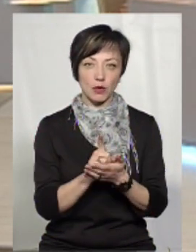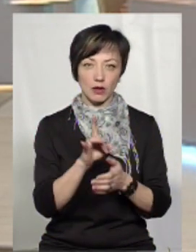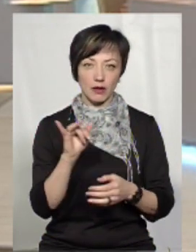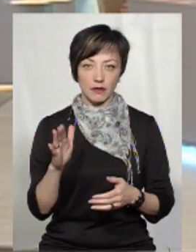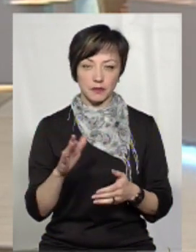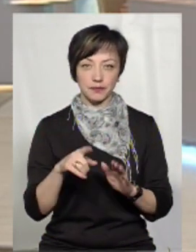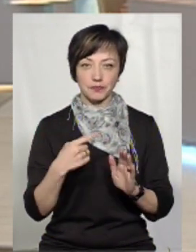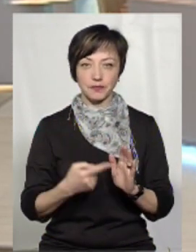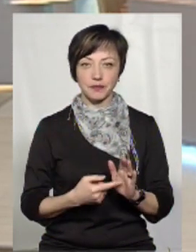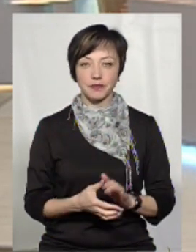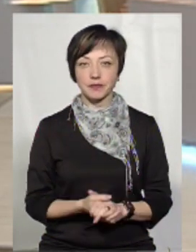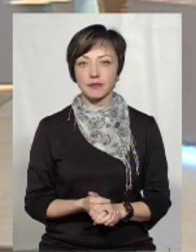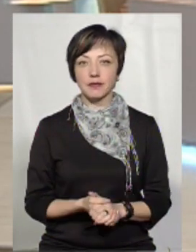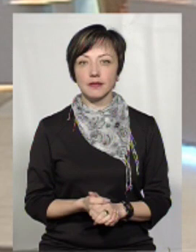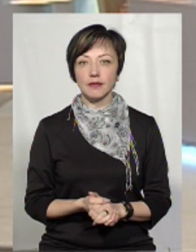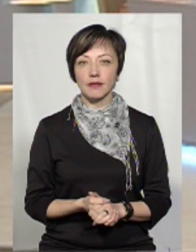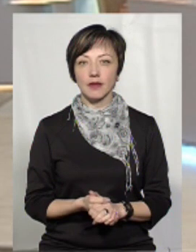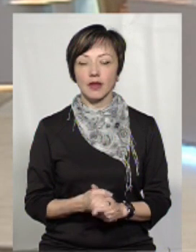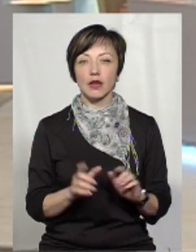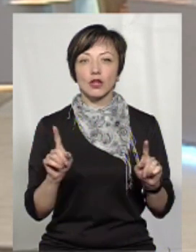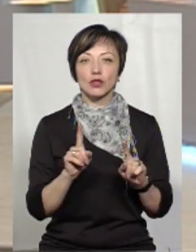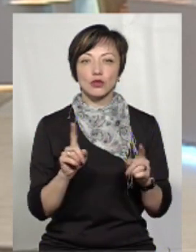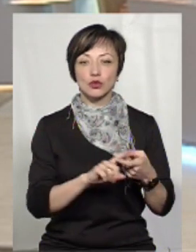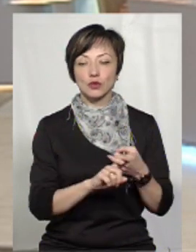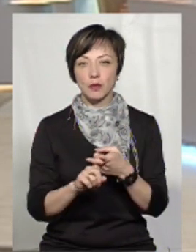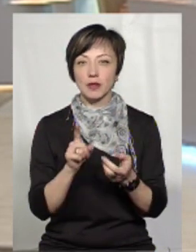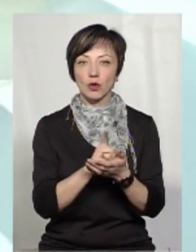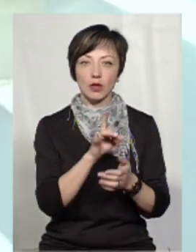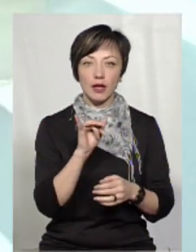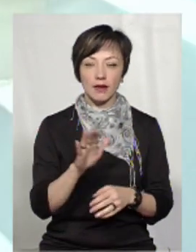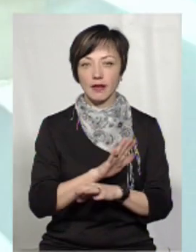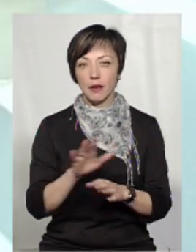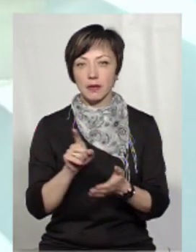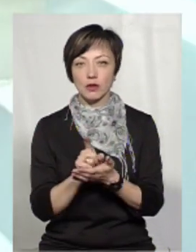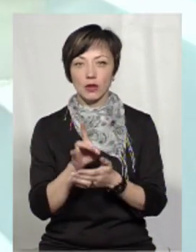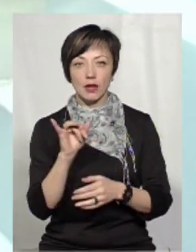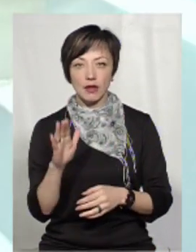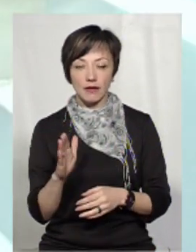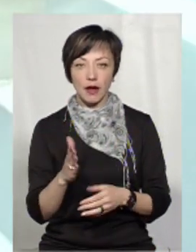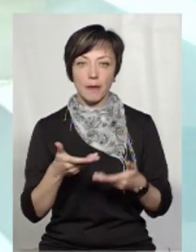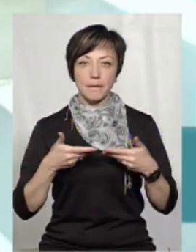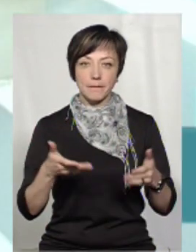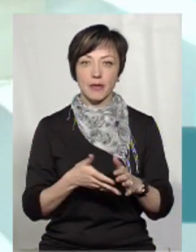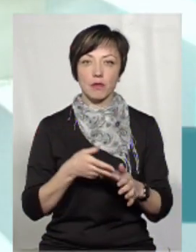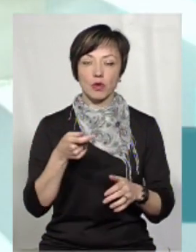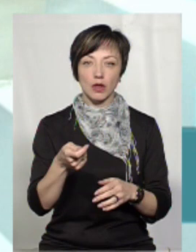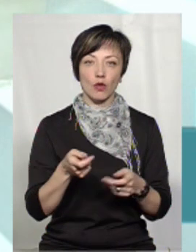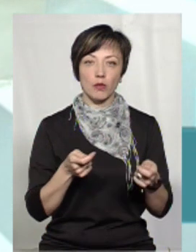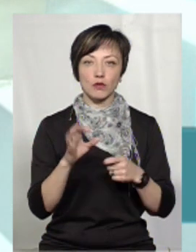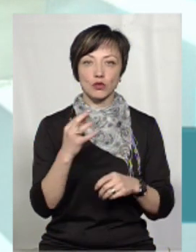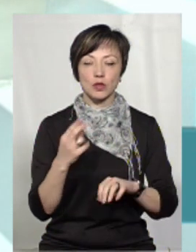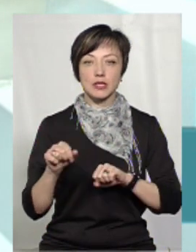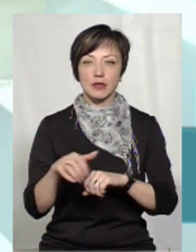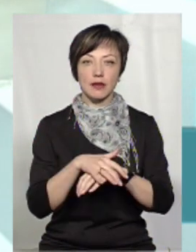Що стосується, ну і пенсіонерів, і не пенсіонерів, то ми подали наші управління